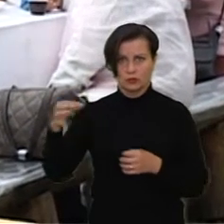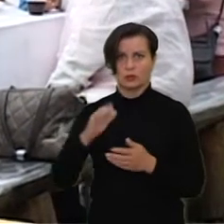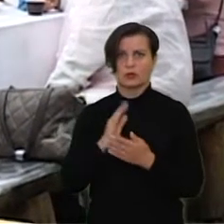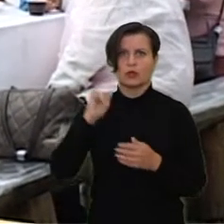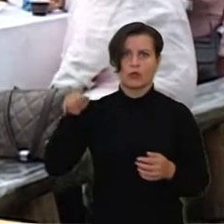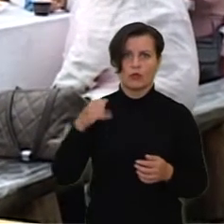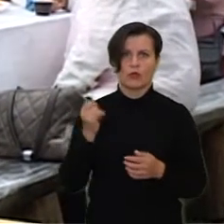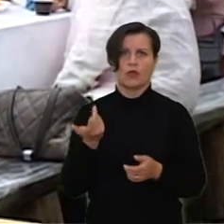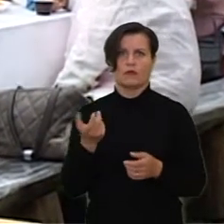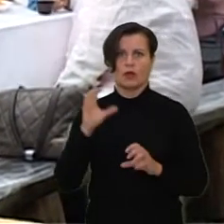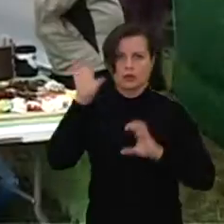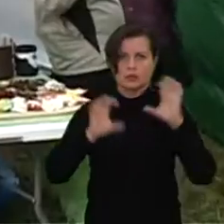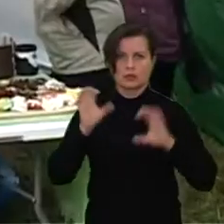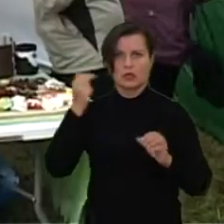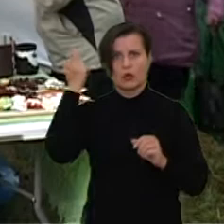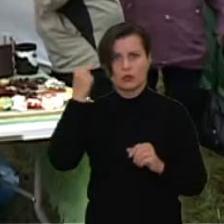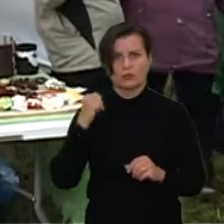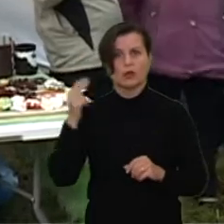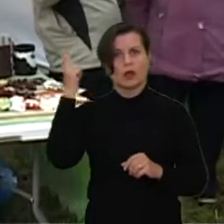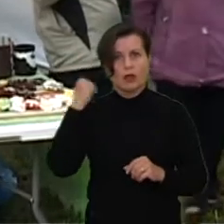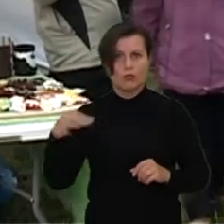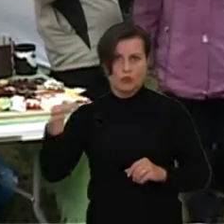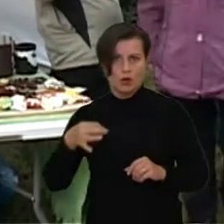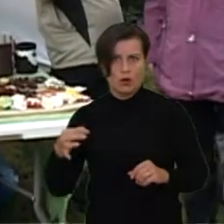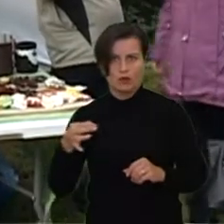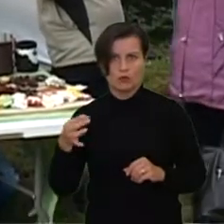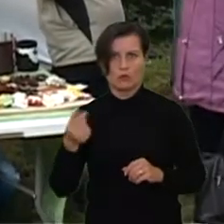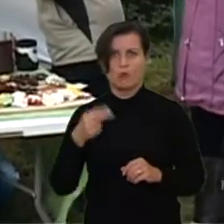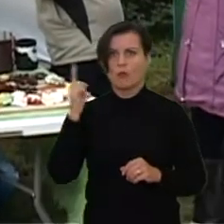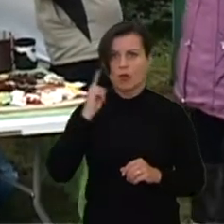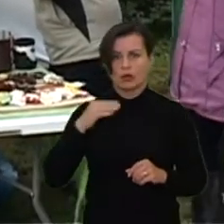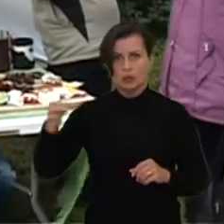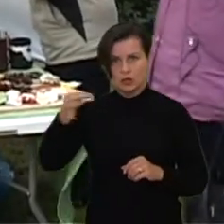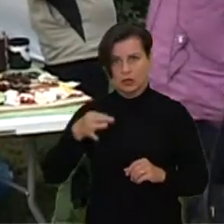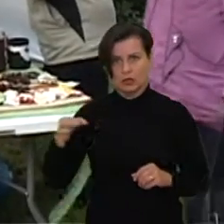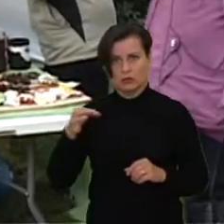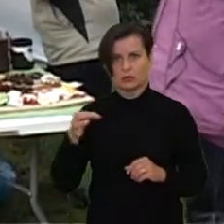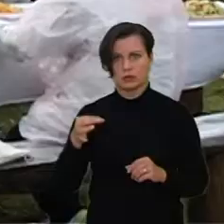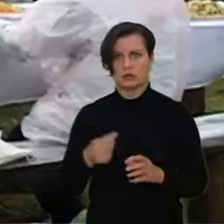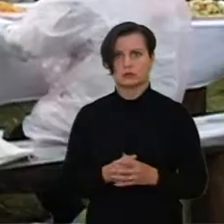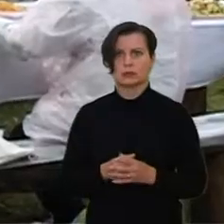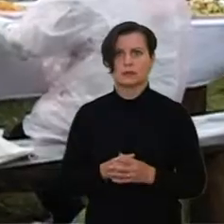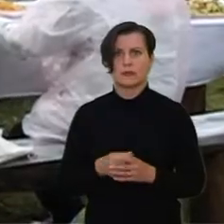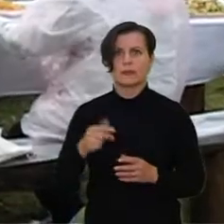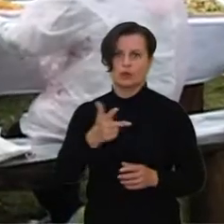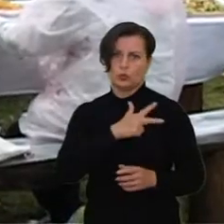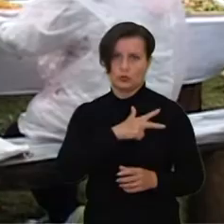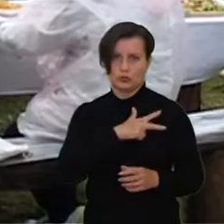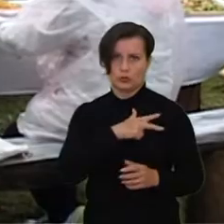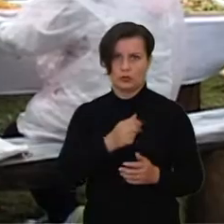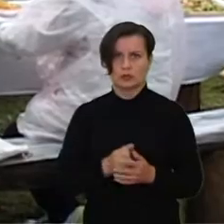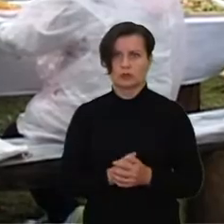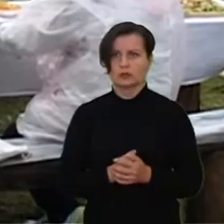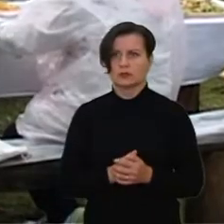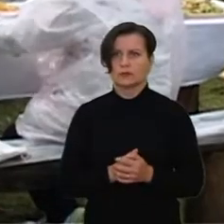Yra Jonova, yra Rasenė, yra Kaunas, Kauno rajonas, Panevežio rajonas, Jurbarkas.